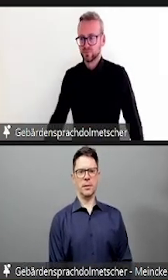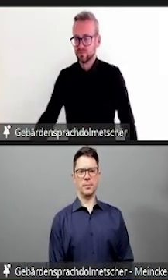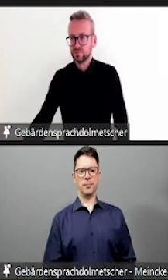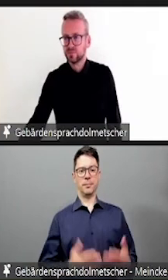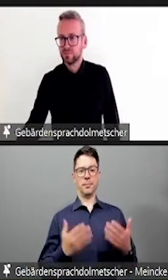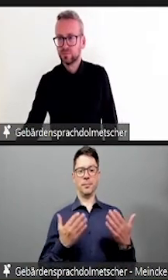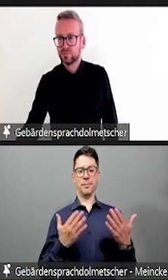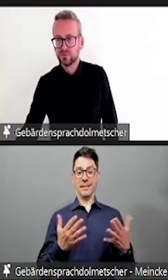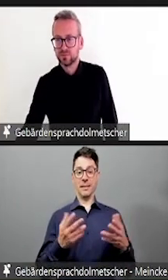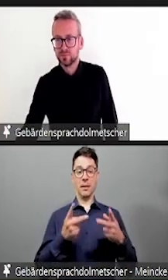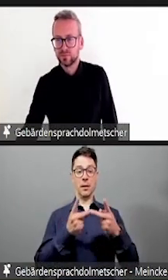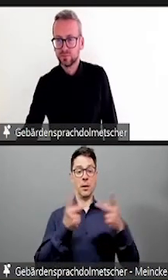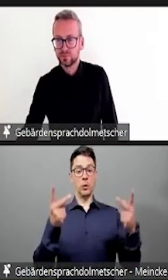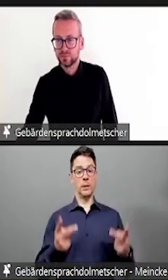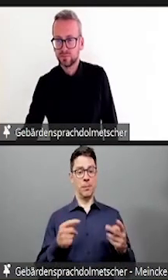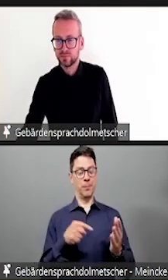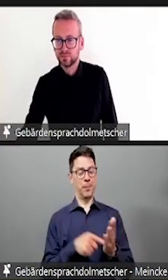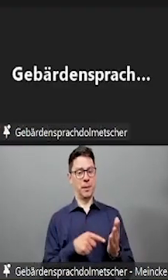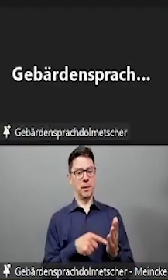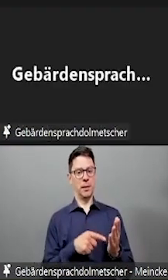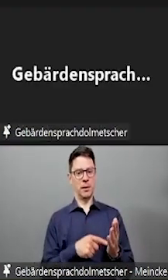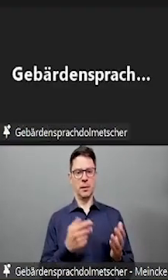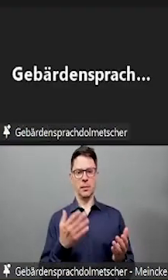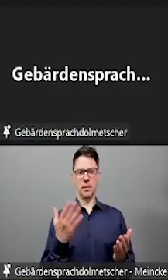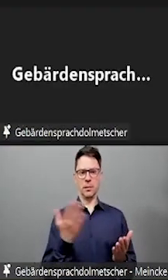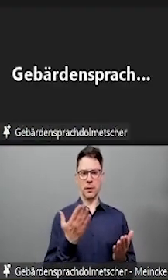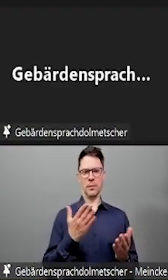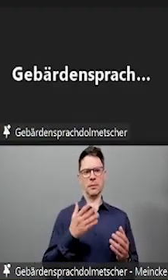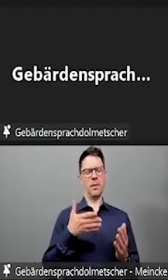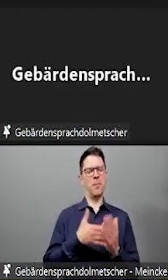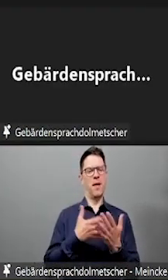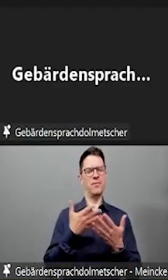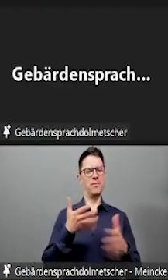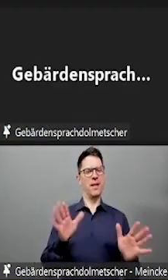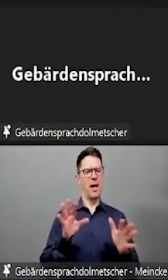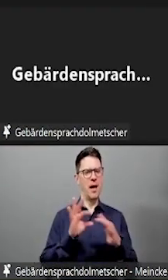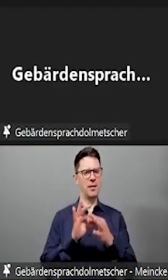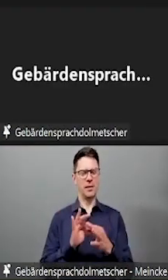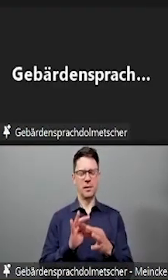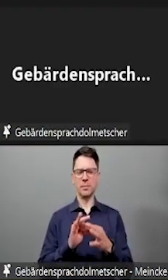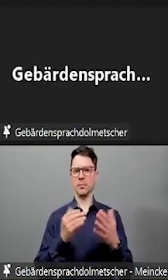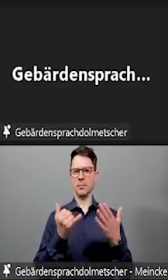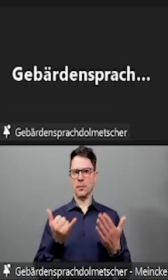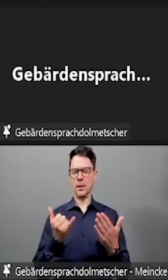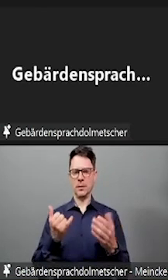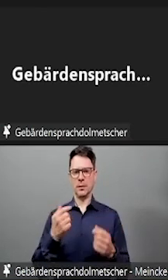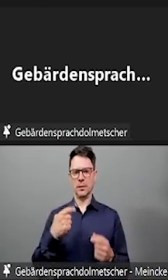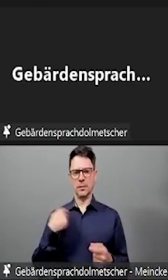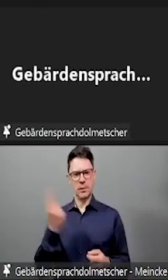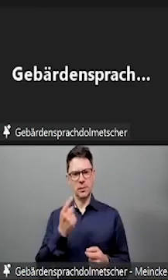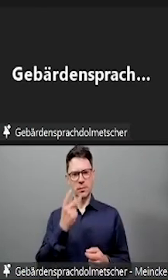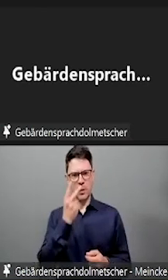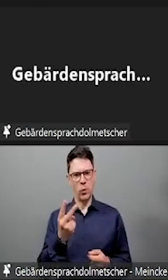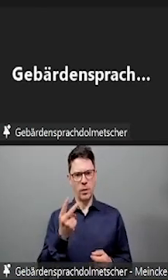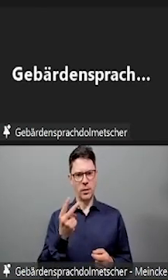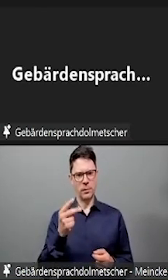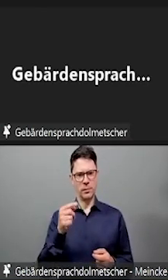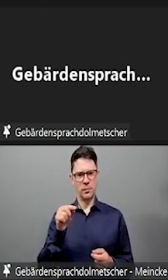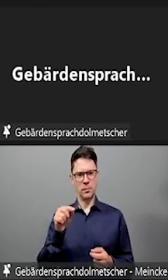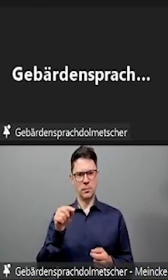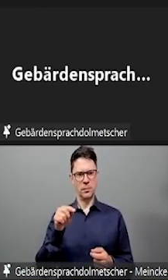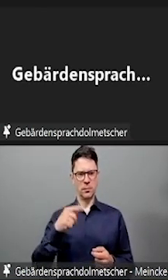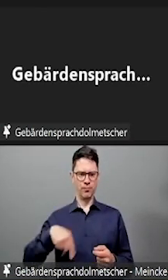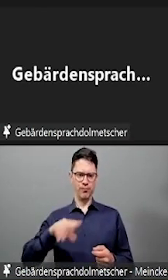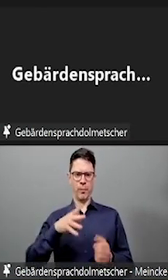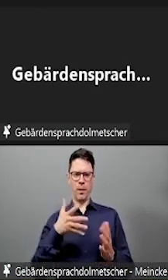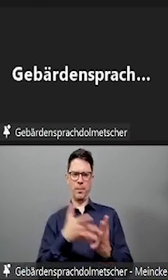aufgeteilt in didaktische Ansatzpunkte und die organisatorischen Ansatzpunkte, wobei hier dann eigentlich die äußeren